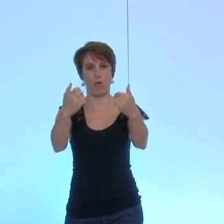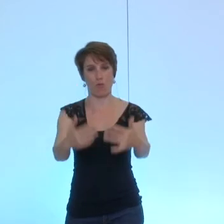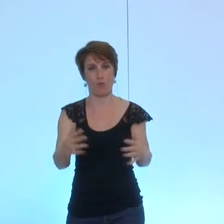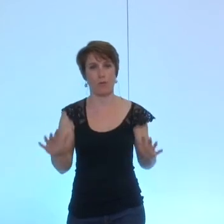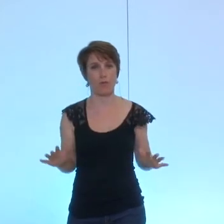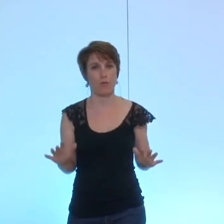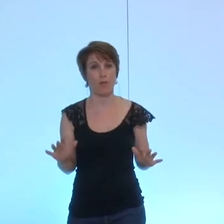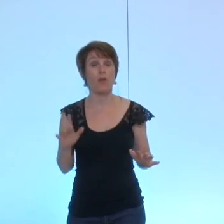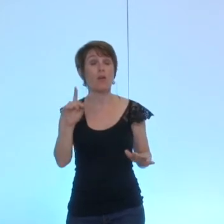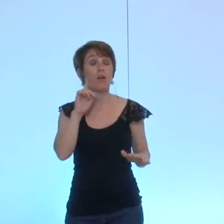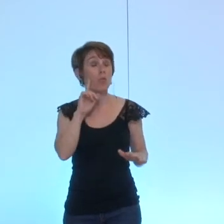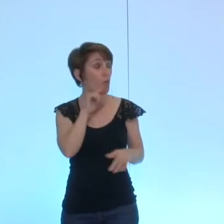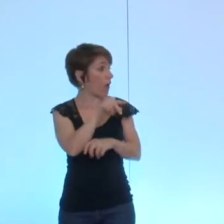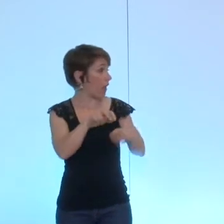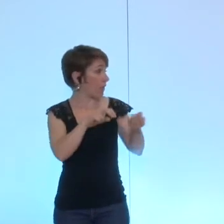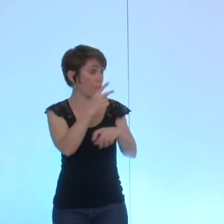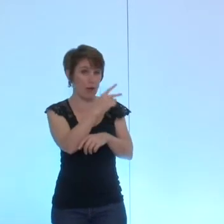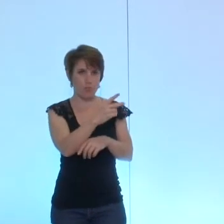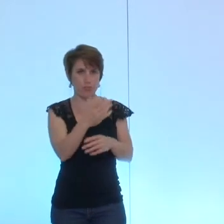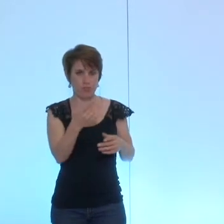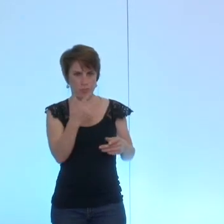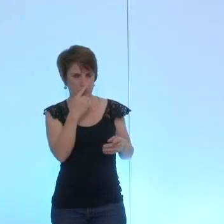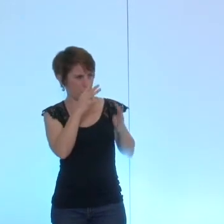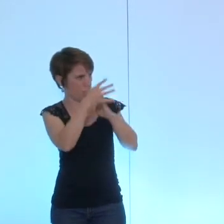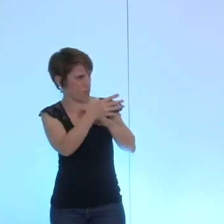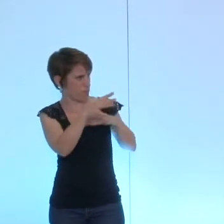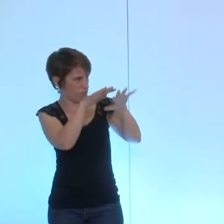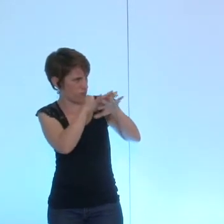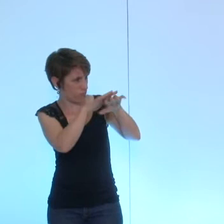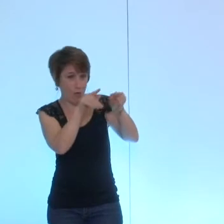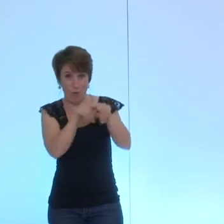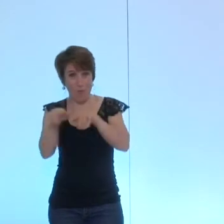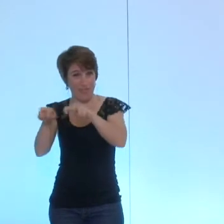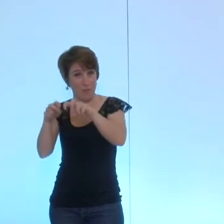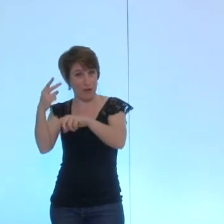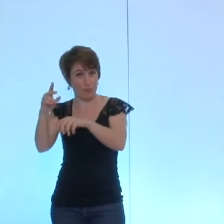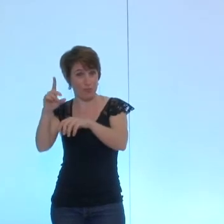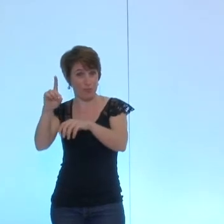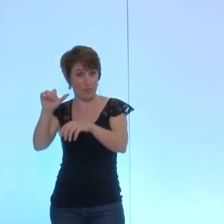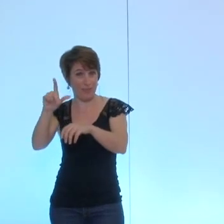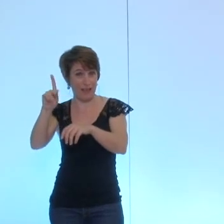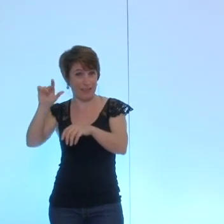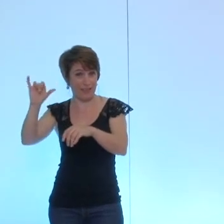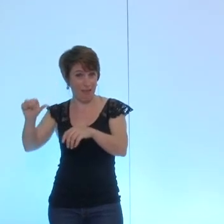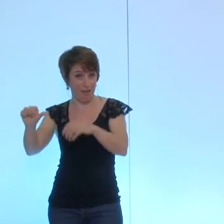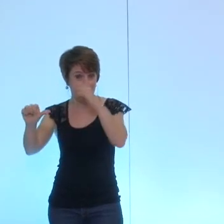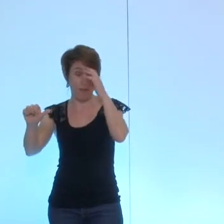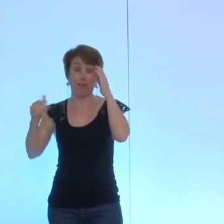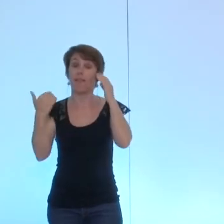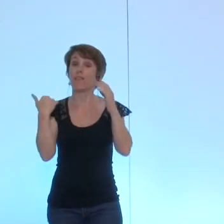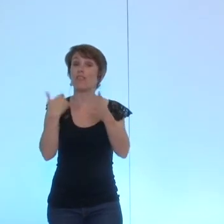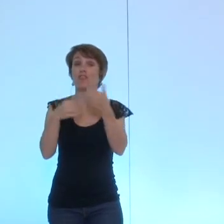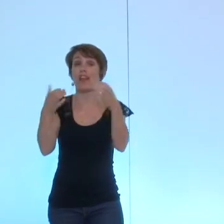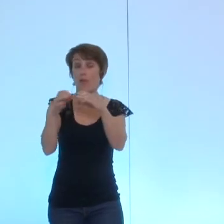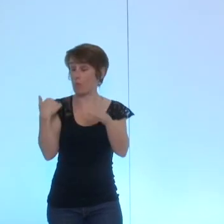votre démarche à vous sera tout aussi suspecte que la démarche de Dalkia votre démarche à vous et j'ai posé la question en commission je n pas eu de